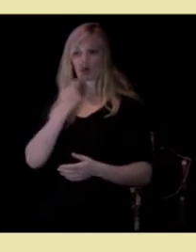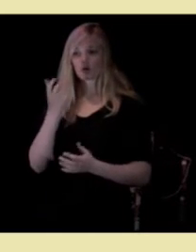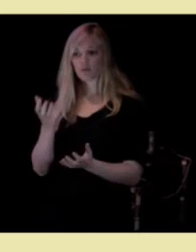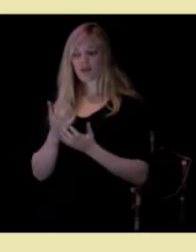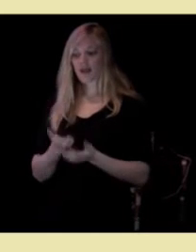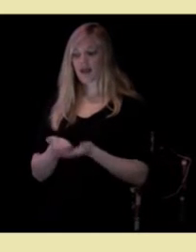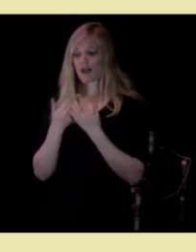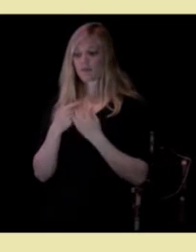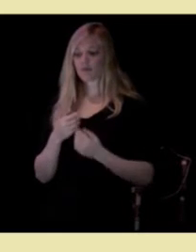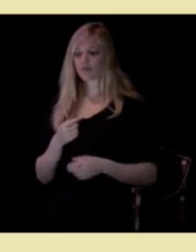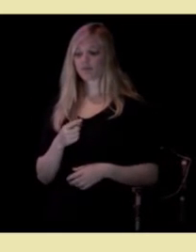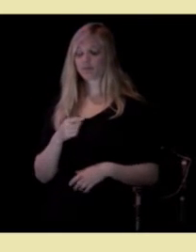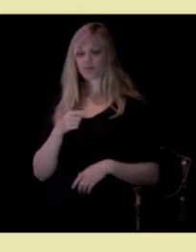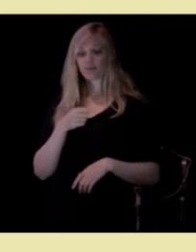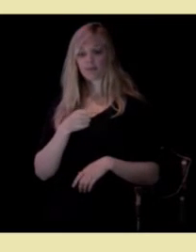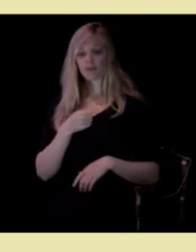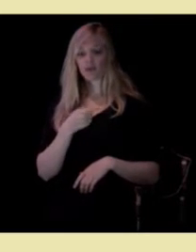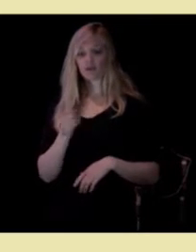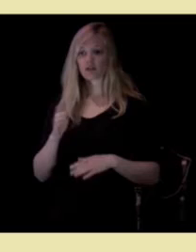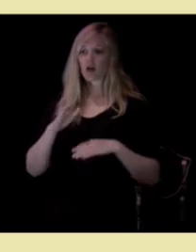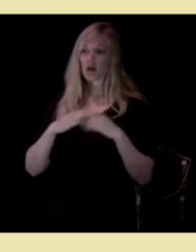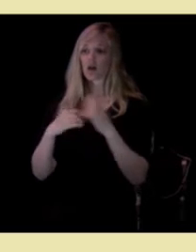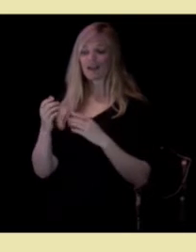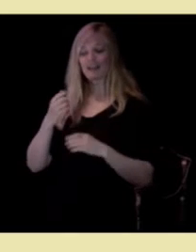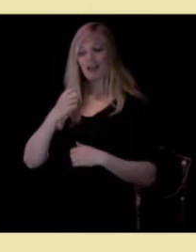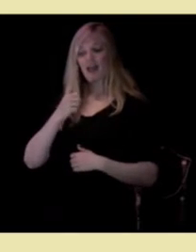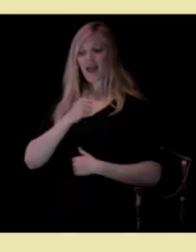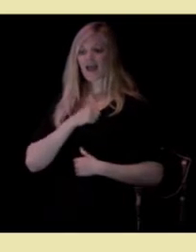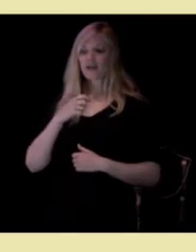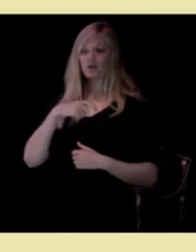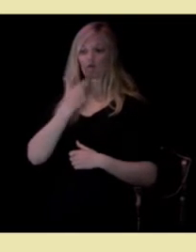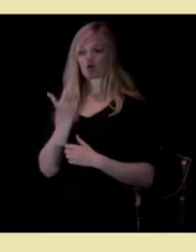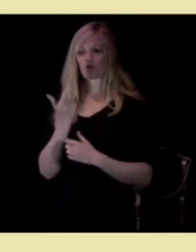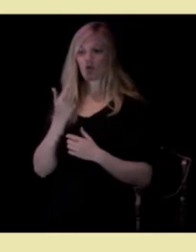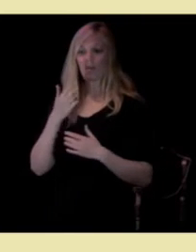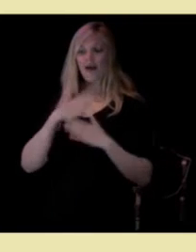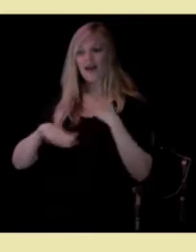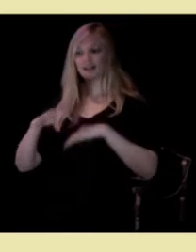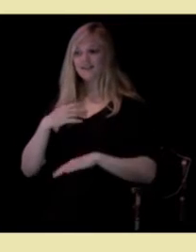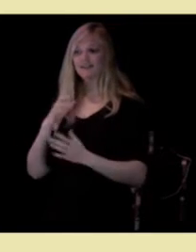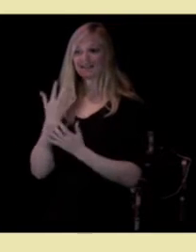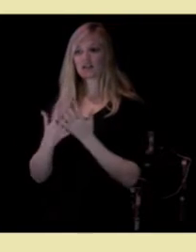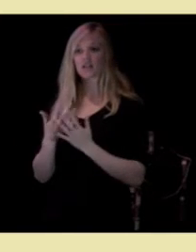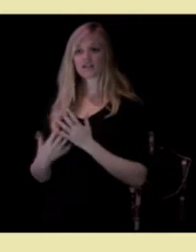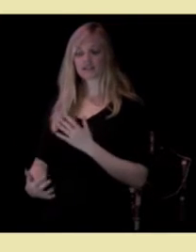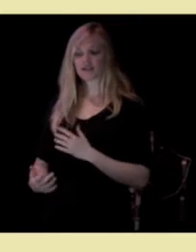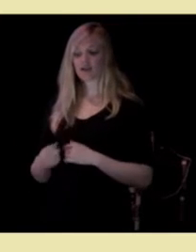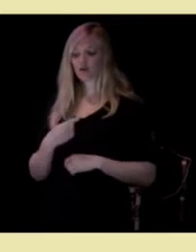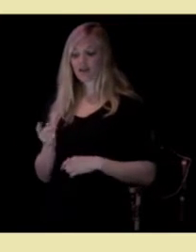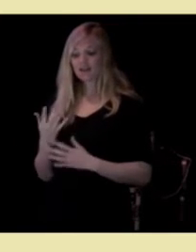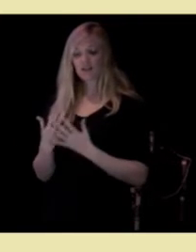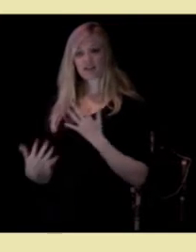Og mer varselig at vi skal lage en egen ungdomshelsestrategi. I denne strategien så skal vi se på hvordan vi sikrer